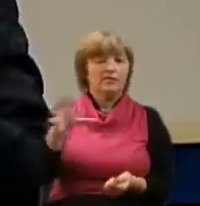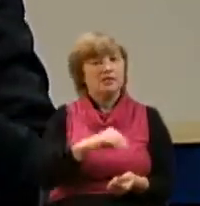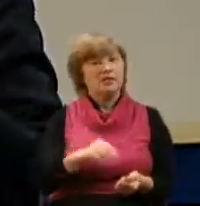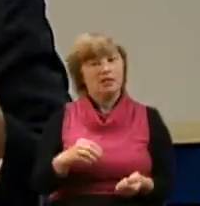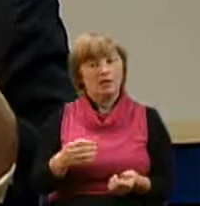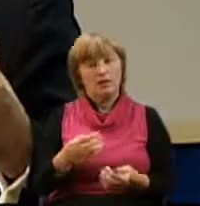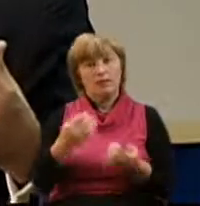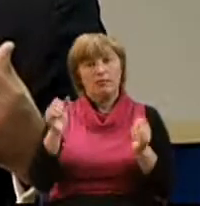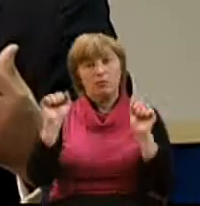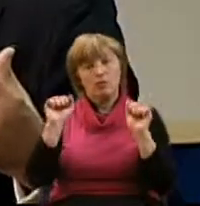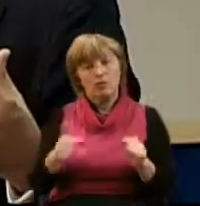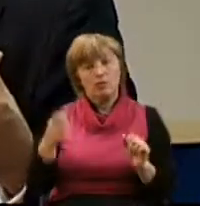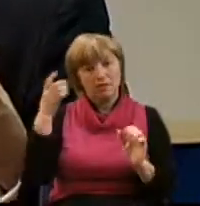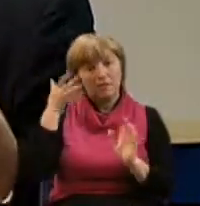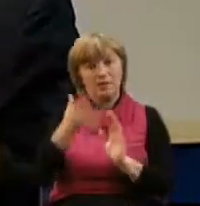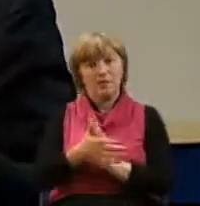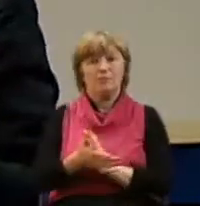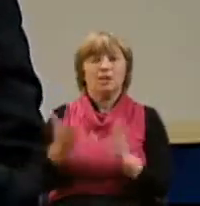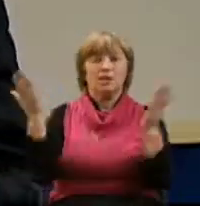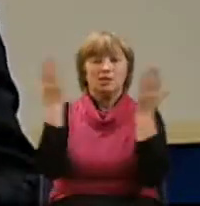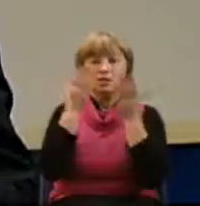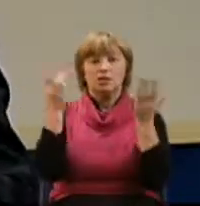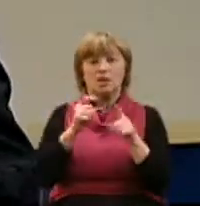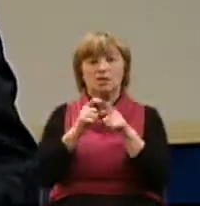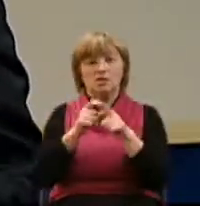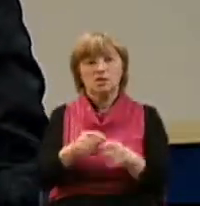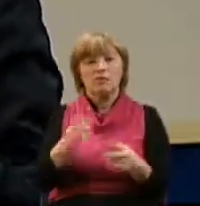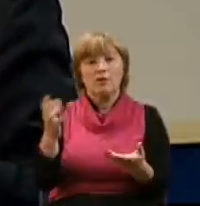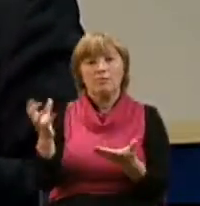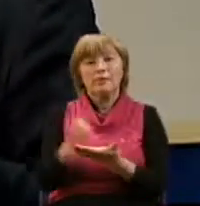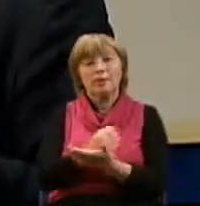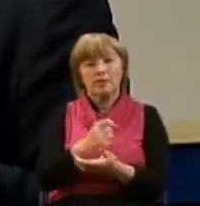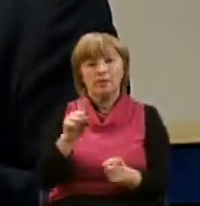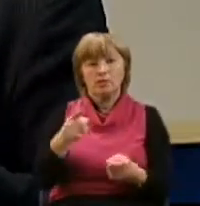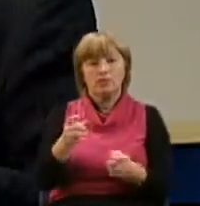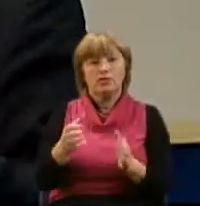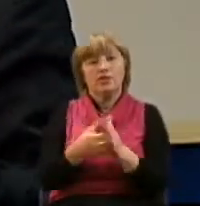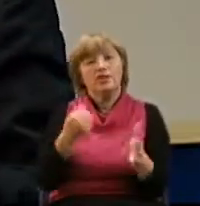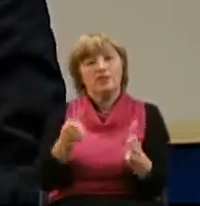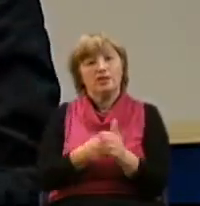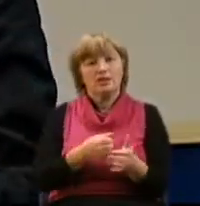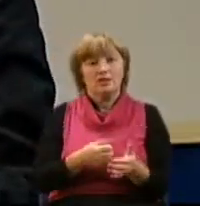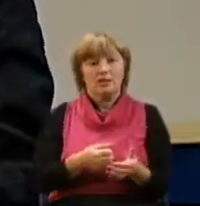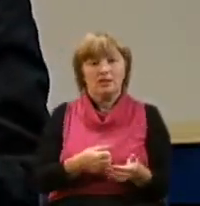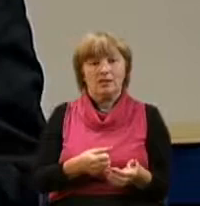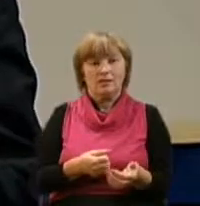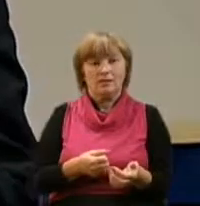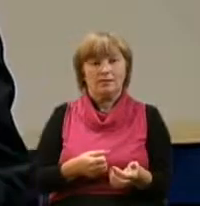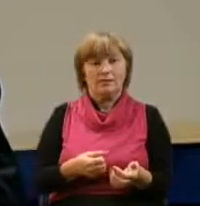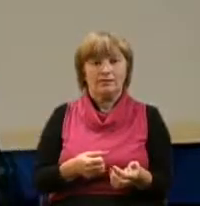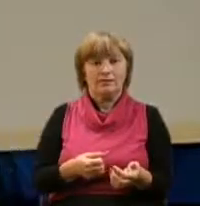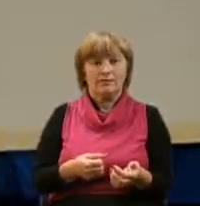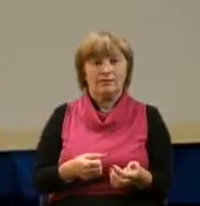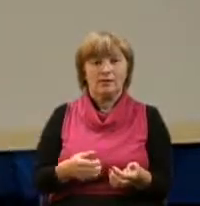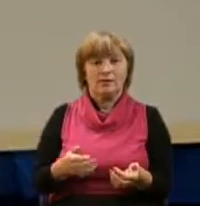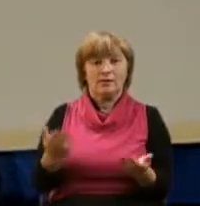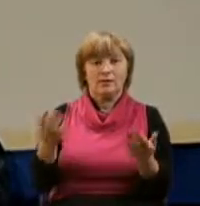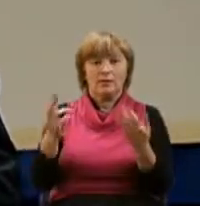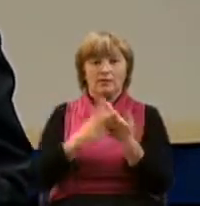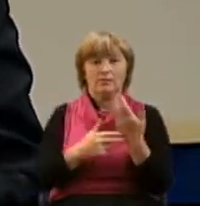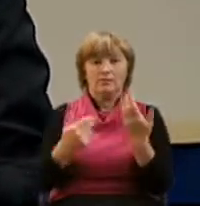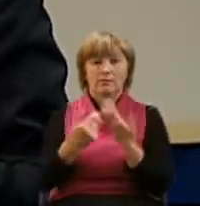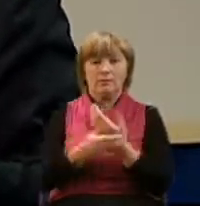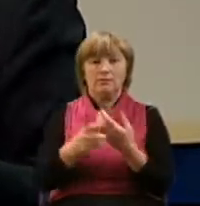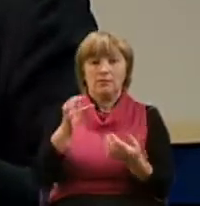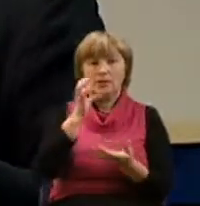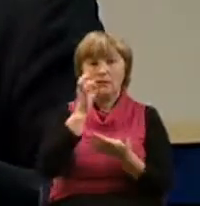мы можем, понимая и читая Слово Божие, приобретать то, чего не было у нас раньше. Библия говорит о нас, как